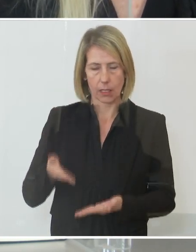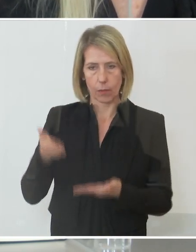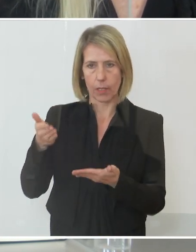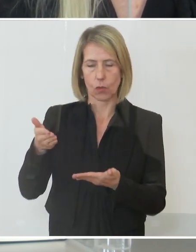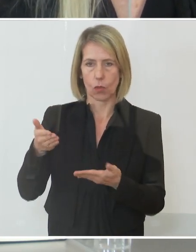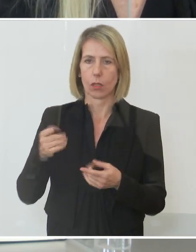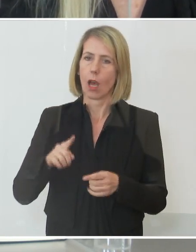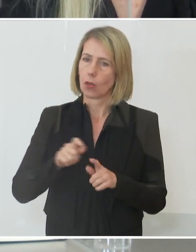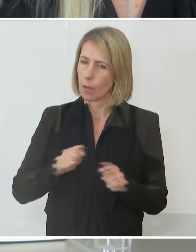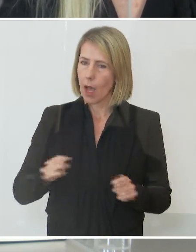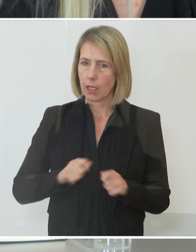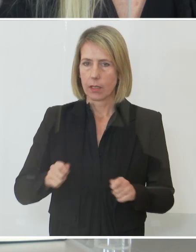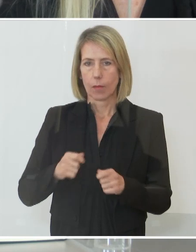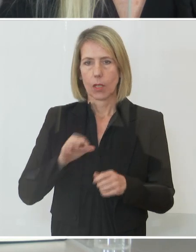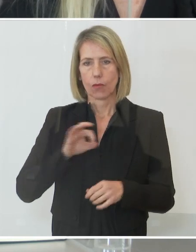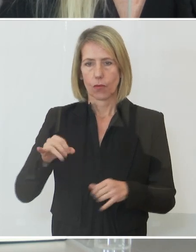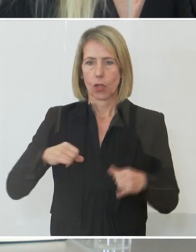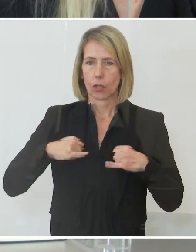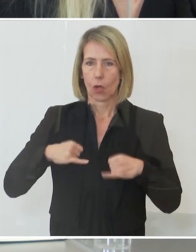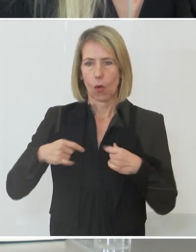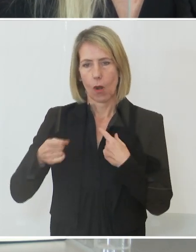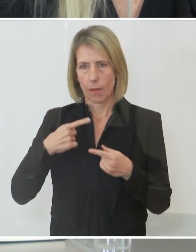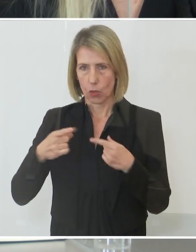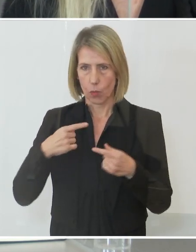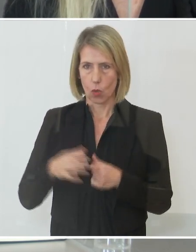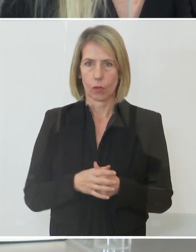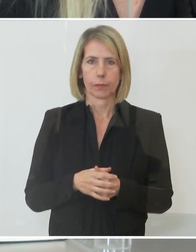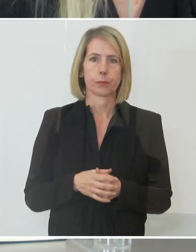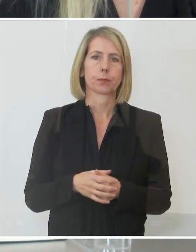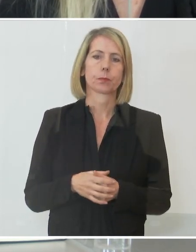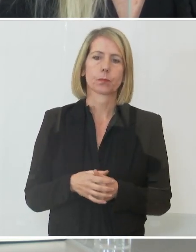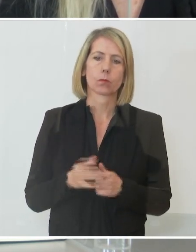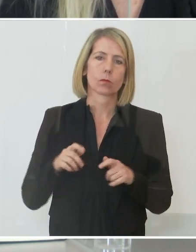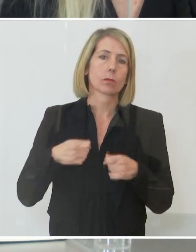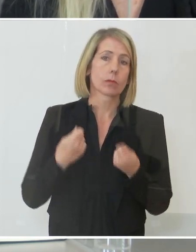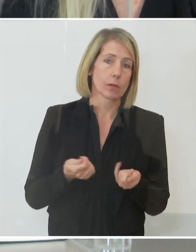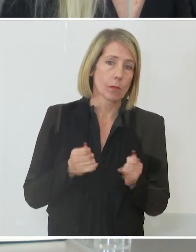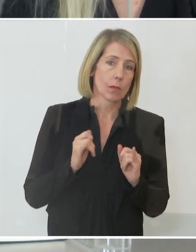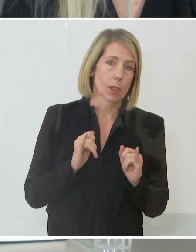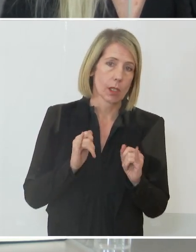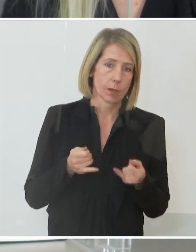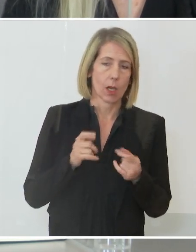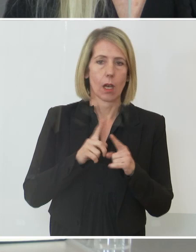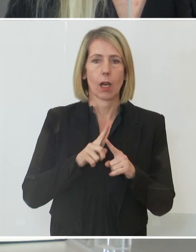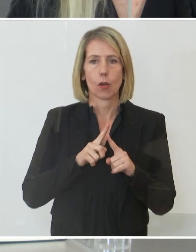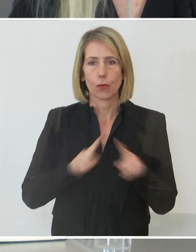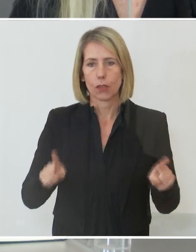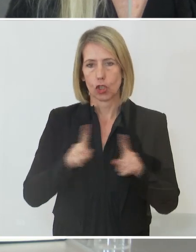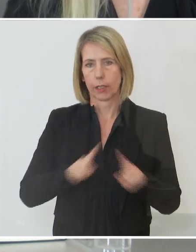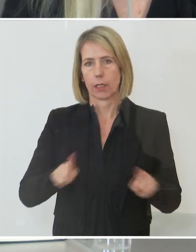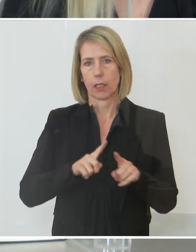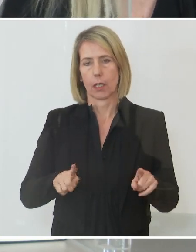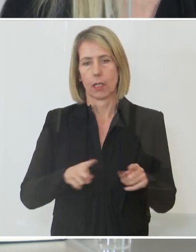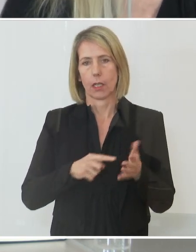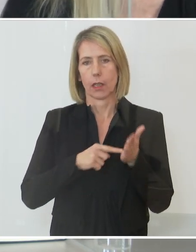diese Maßnahmen für Tirol besprochen. Es gibt natürlich schon verschiedene Dar